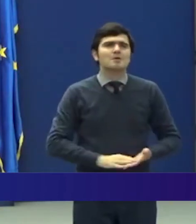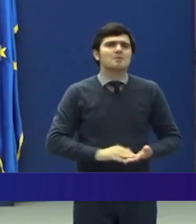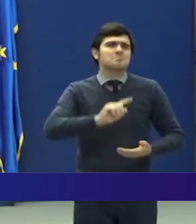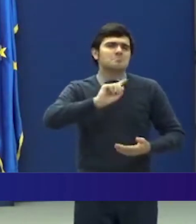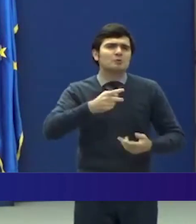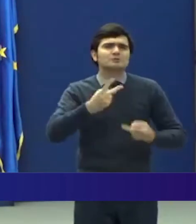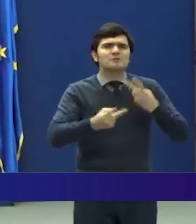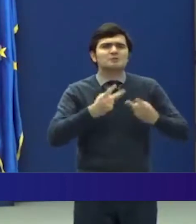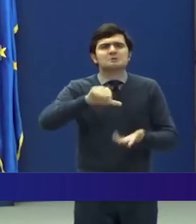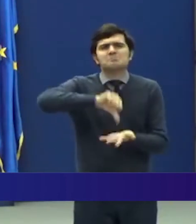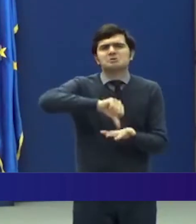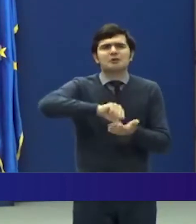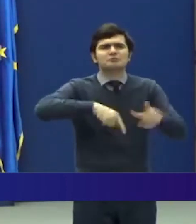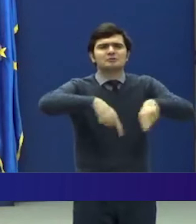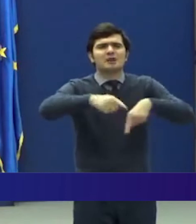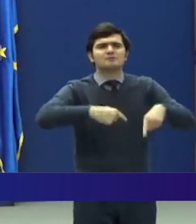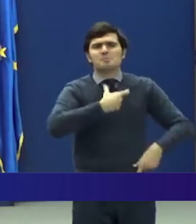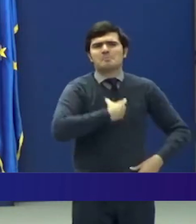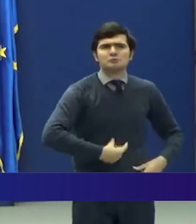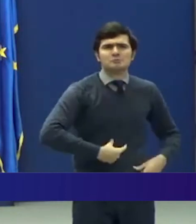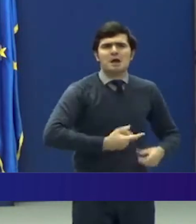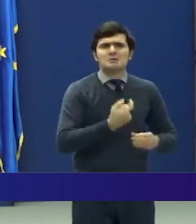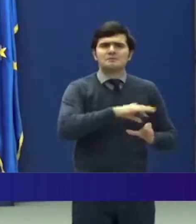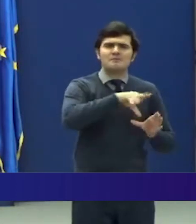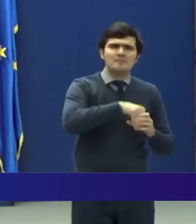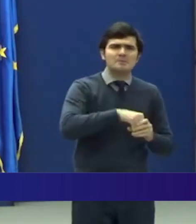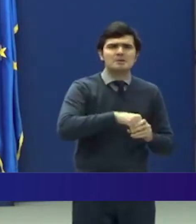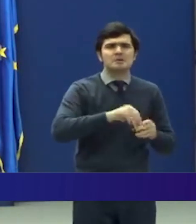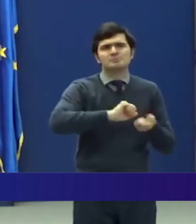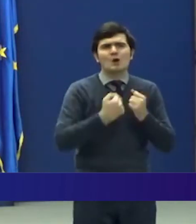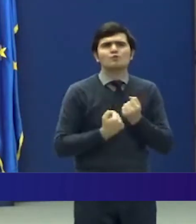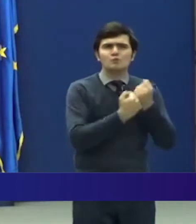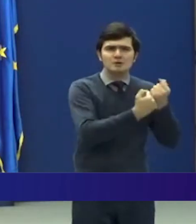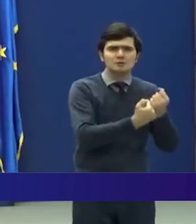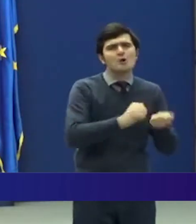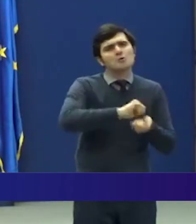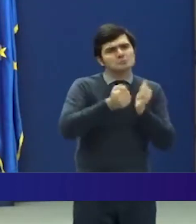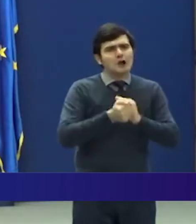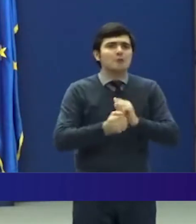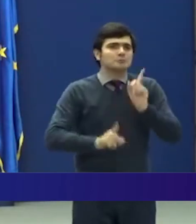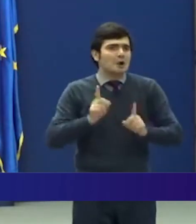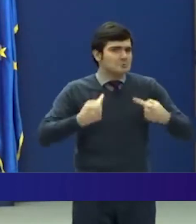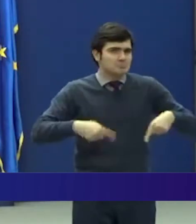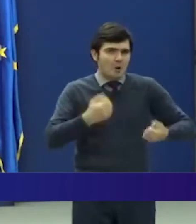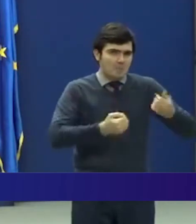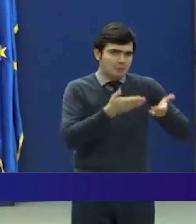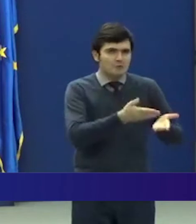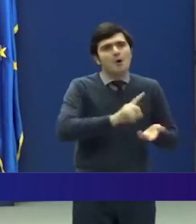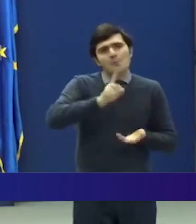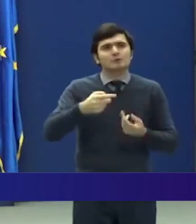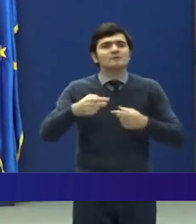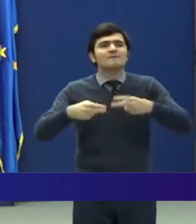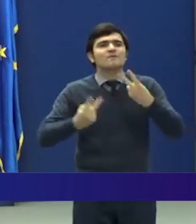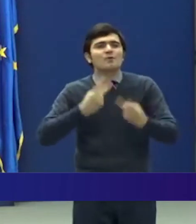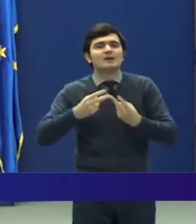mijloace de transport proprii ale familiei, susținătorilor sau după caz, mijloacele de